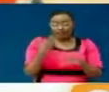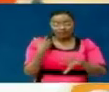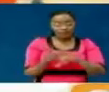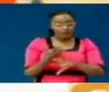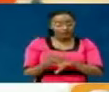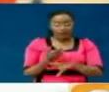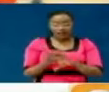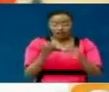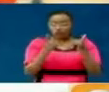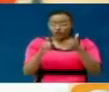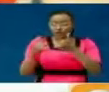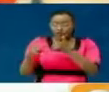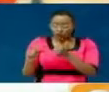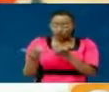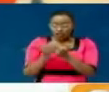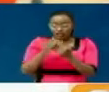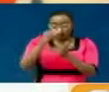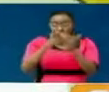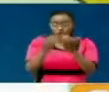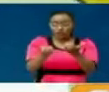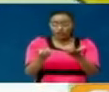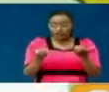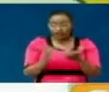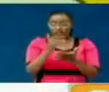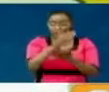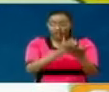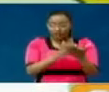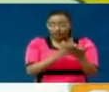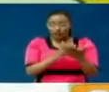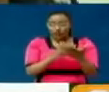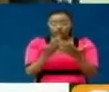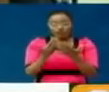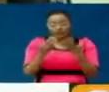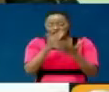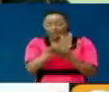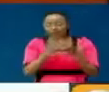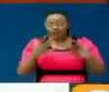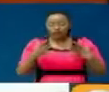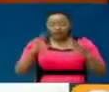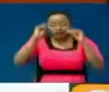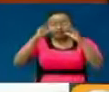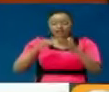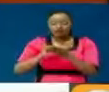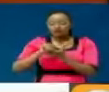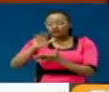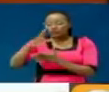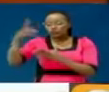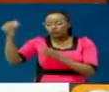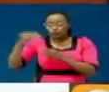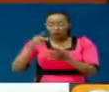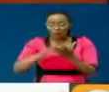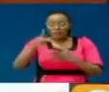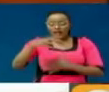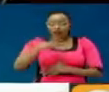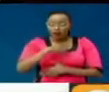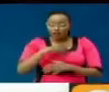kukimu yale mahitaji. Iribidi wengine hata tuwatume unpaid leave. Kulengana na chama cha shule